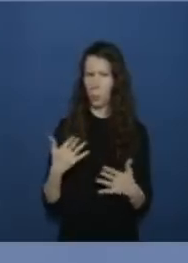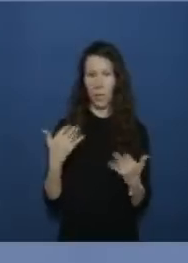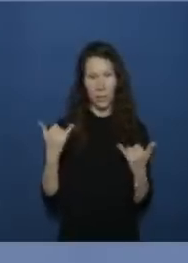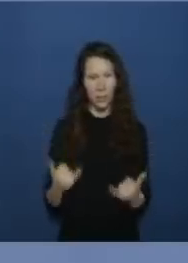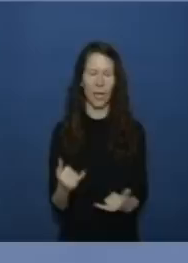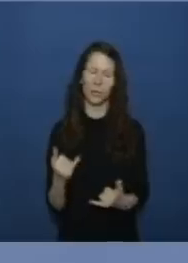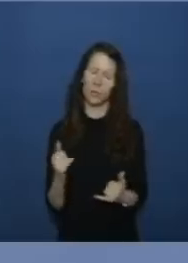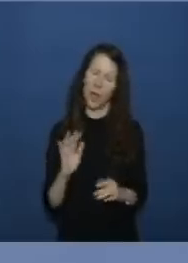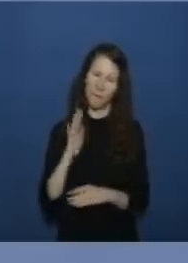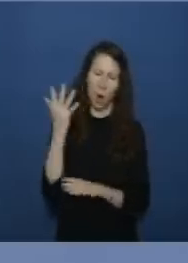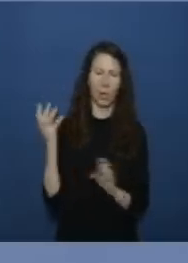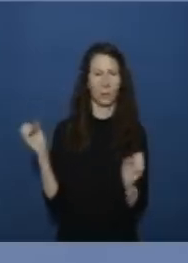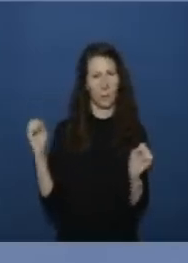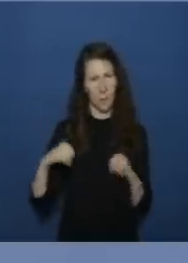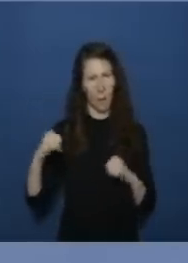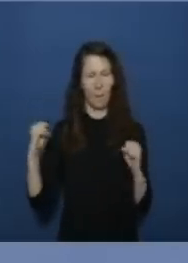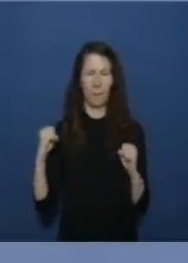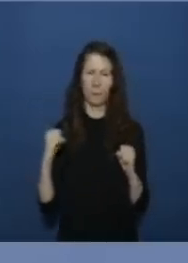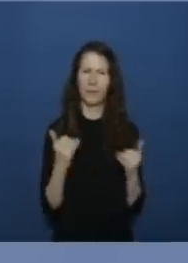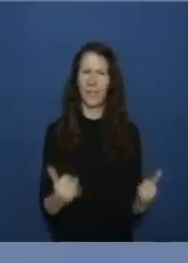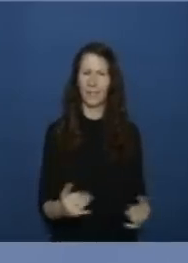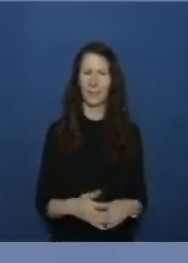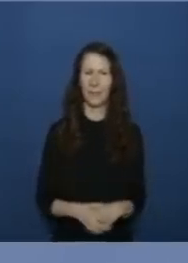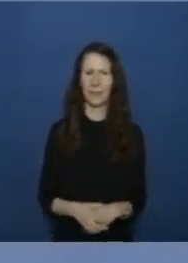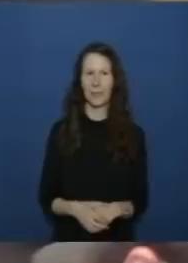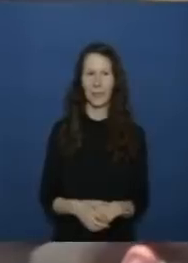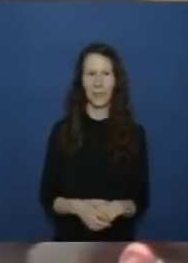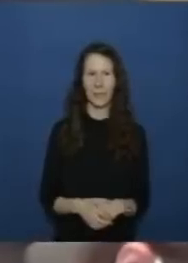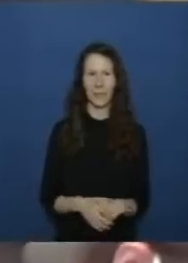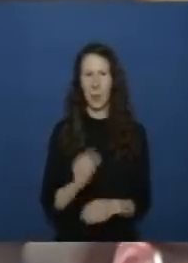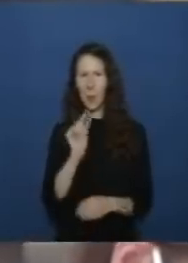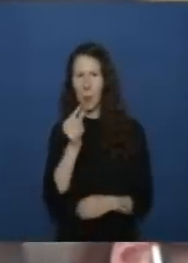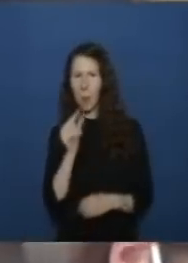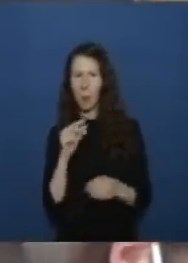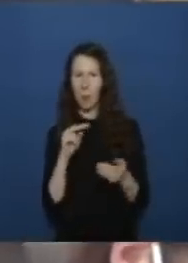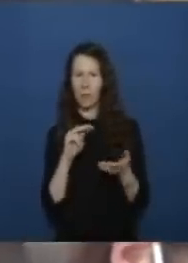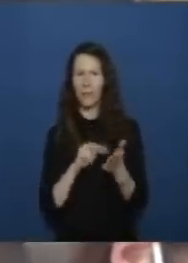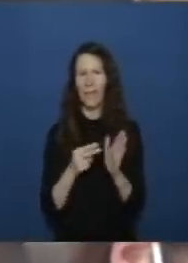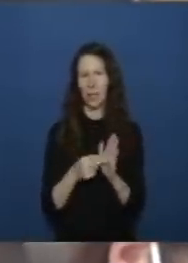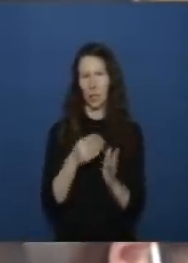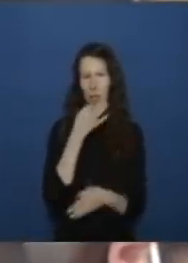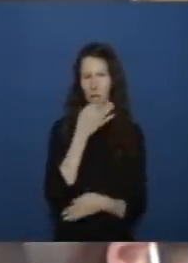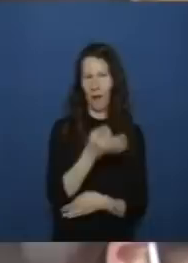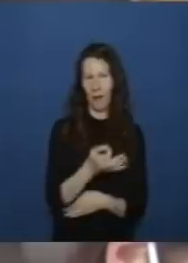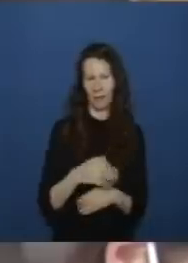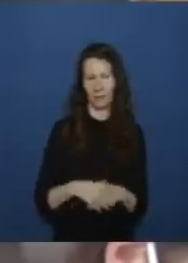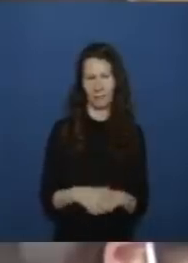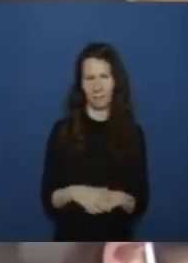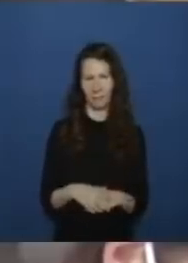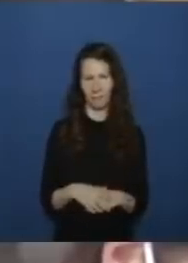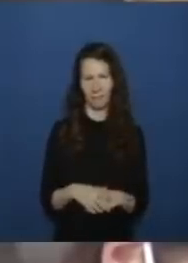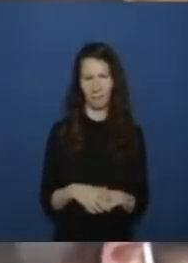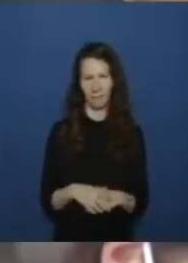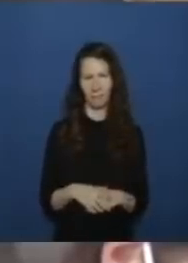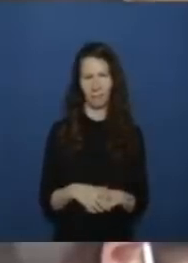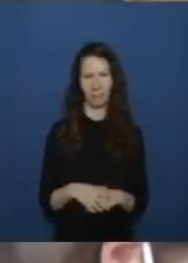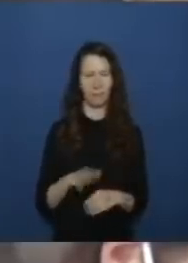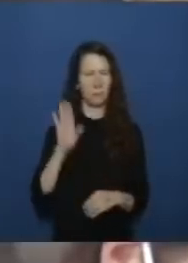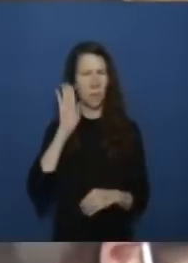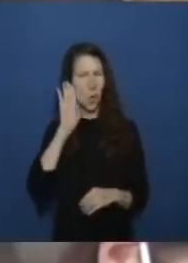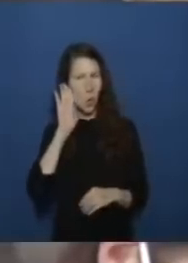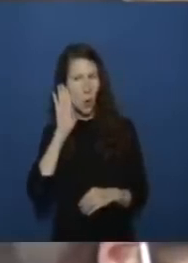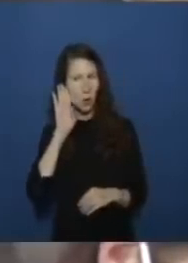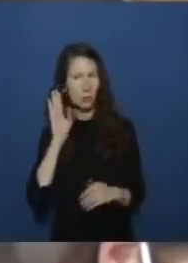jetzt habe ich einen jordans dazu eine kleine technische frage herr seibert es hat geheißen dass